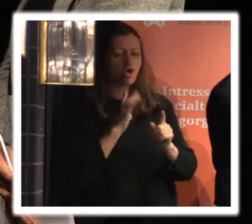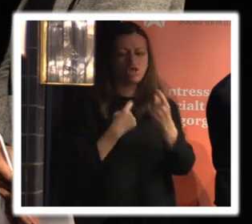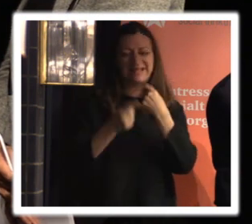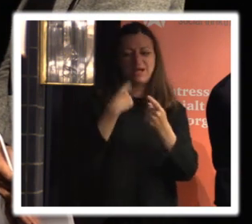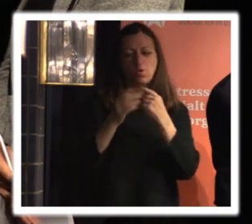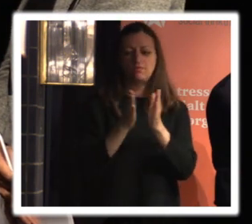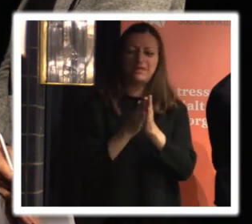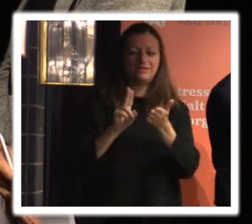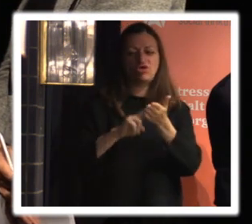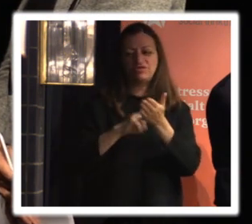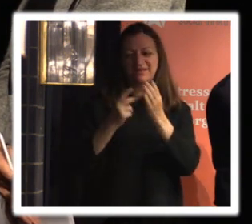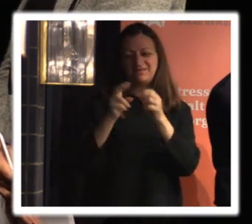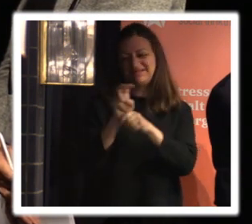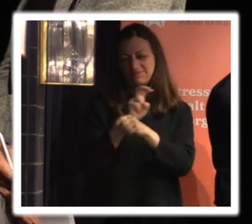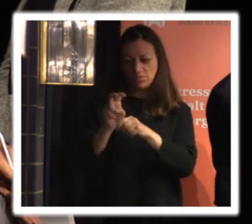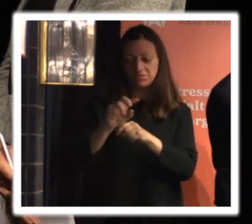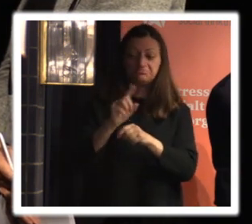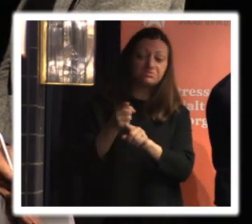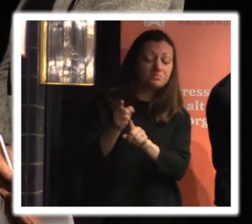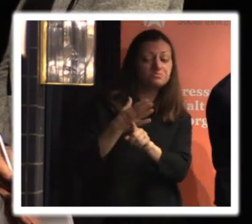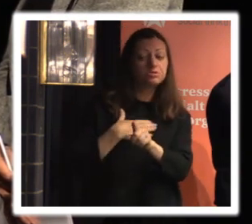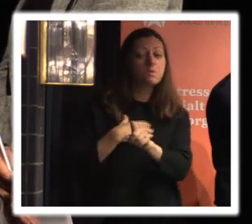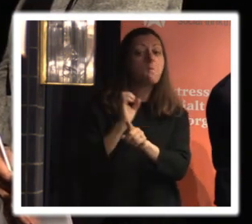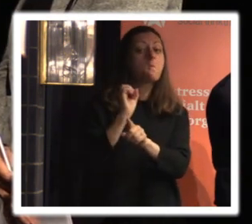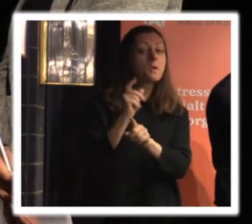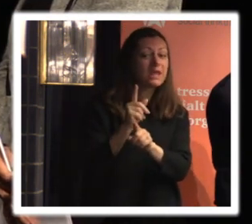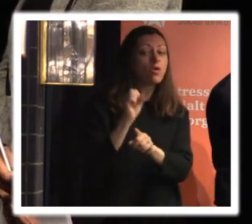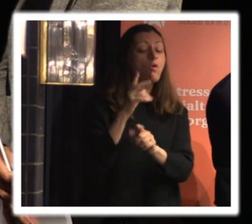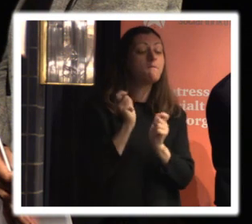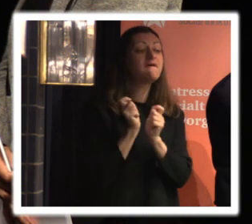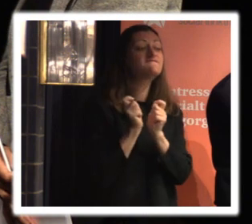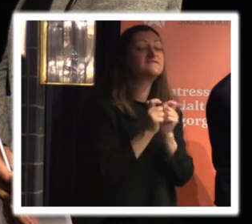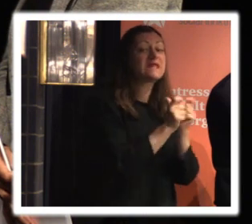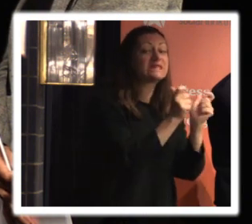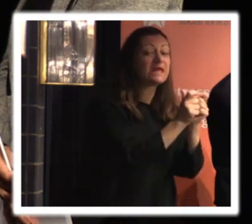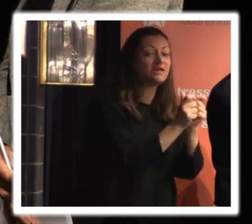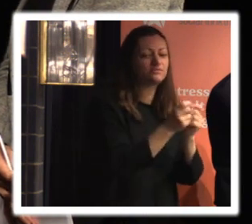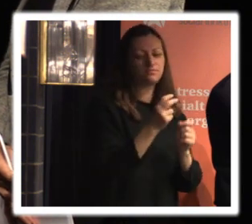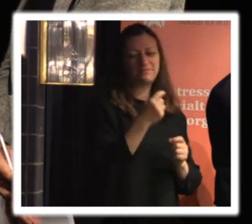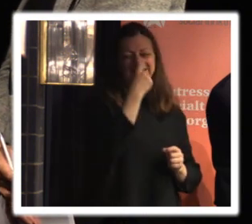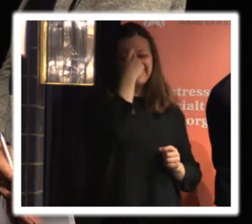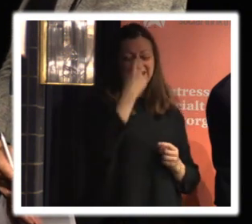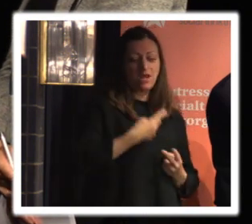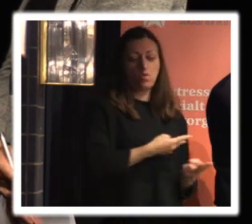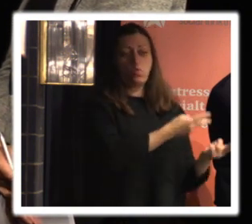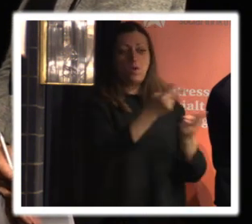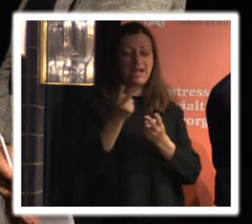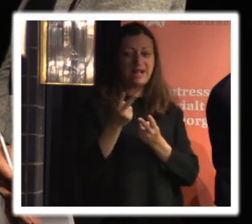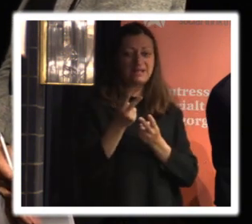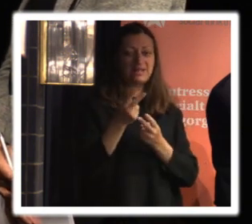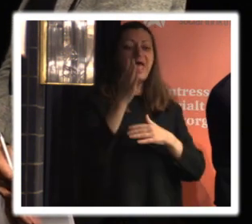datainspektionen och så får man tycker om att okej om föreningar generellt sett då hanterar personuppgifter